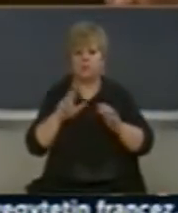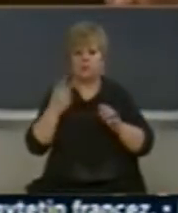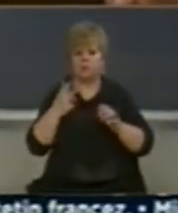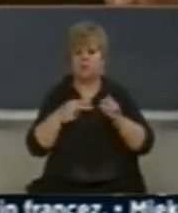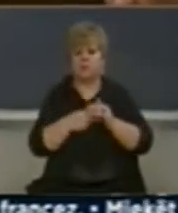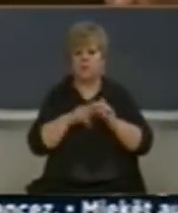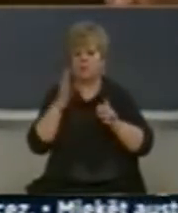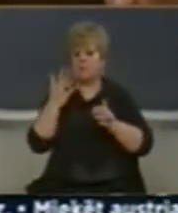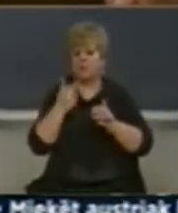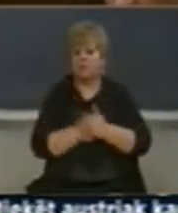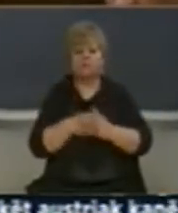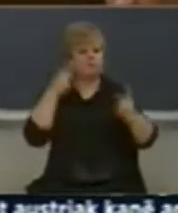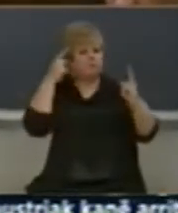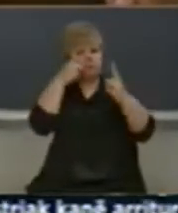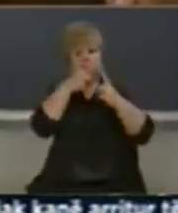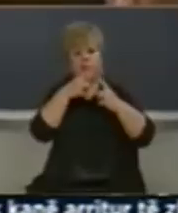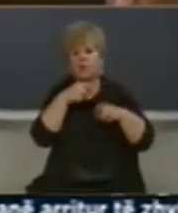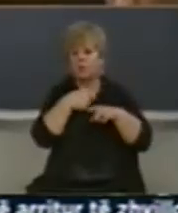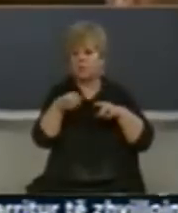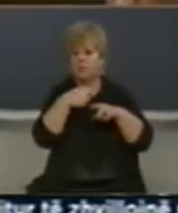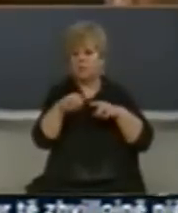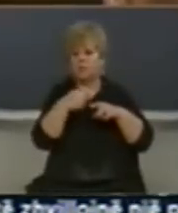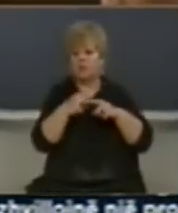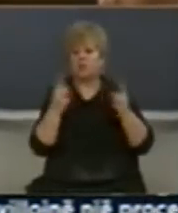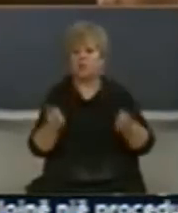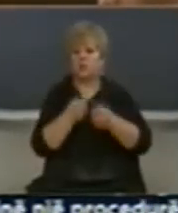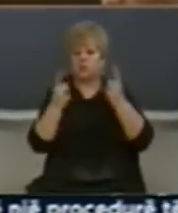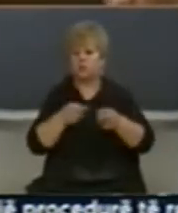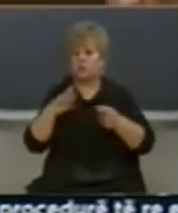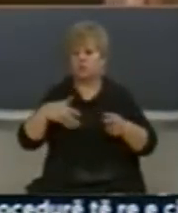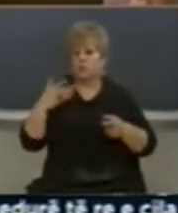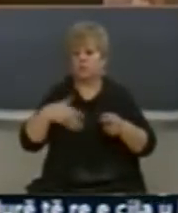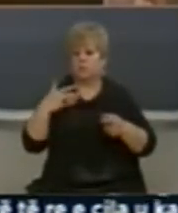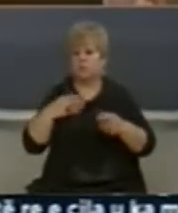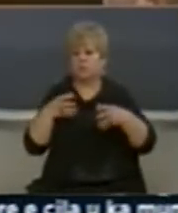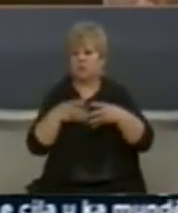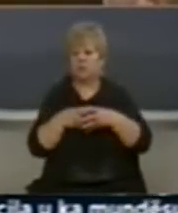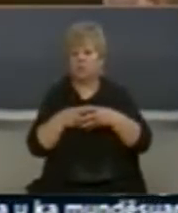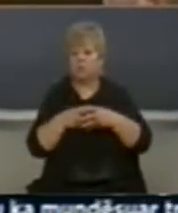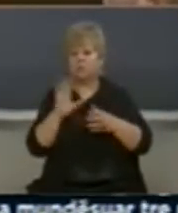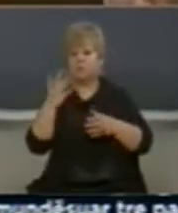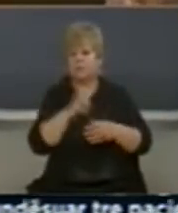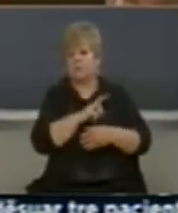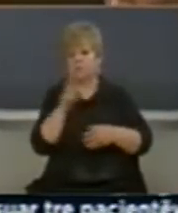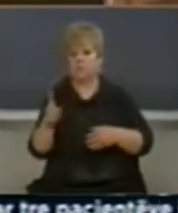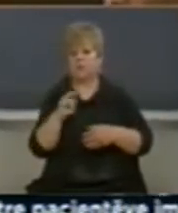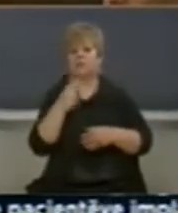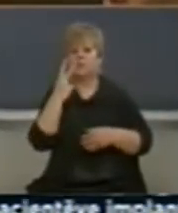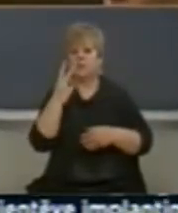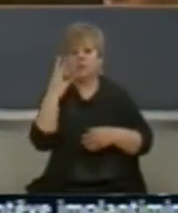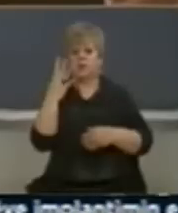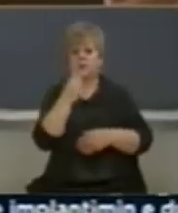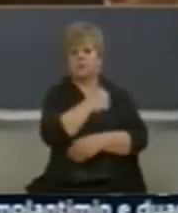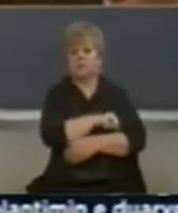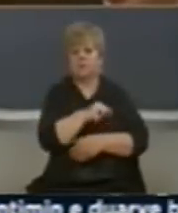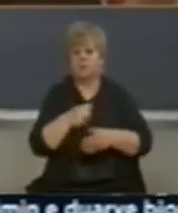ku përcinim kanë përmirësimin e situatës të të rinve të grupë moshës 15-24 vjeq me